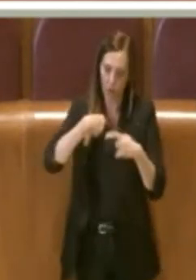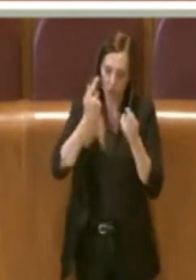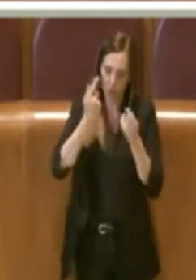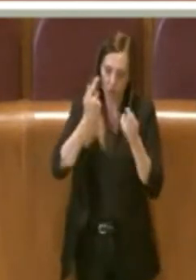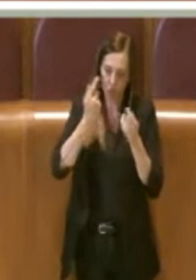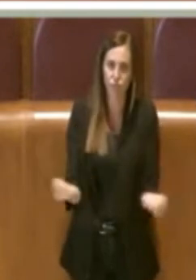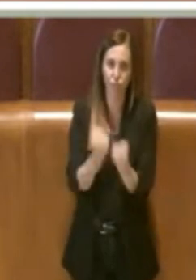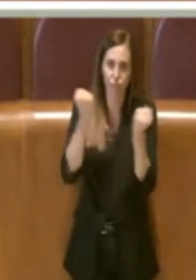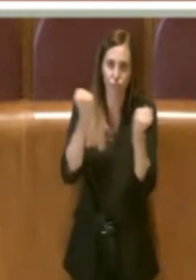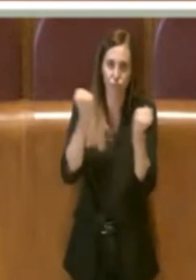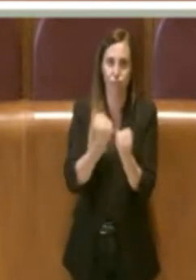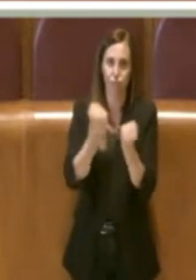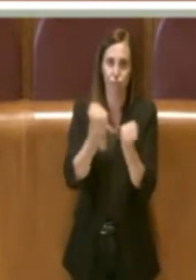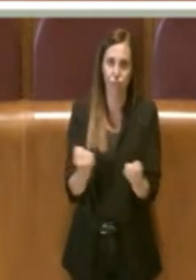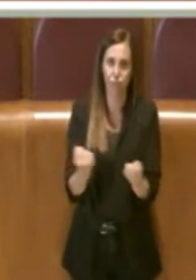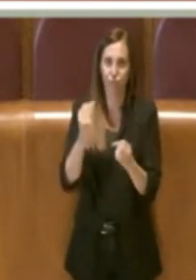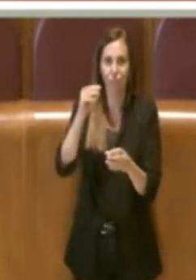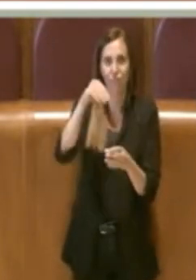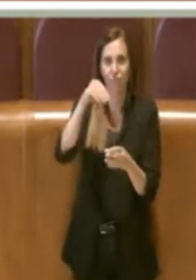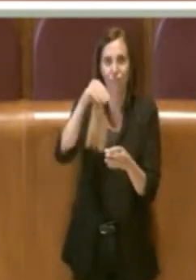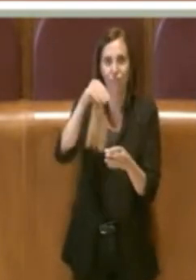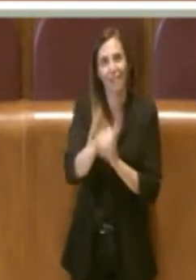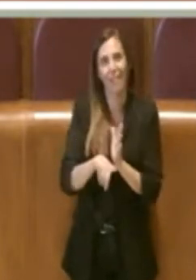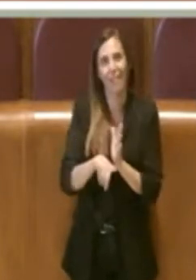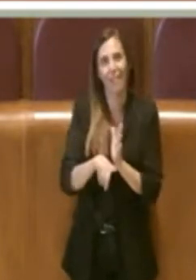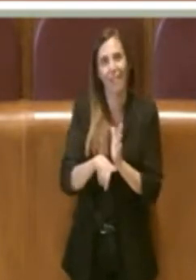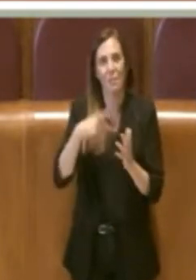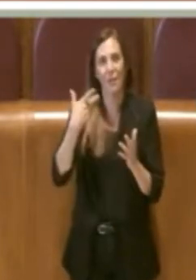anche in deribere di assemblea capitolina.